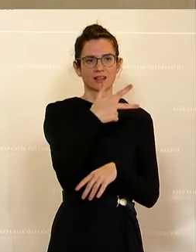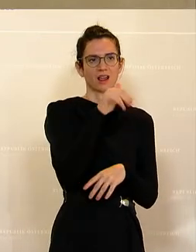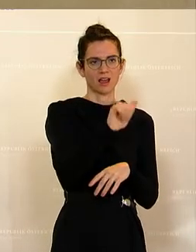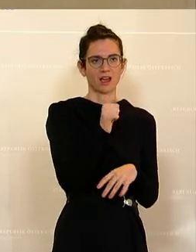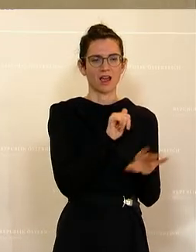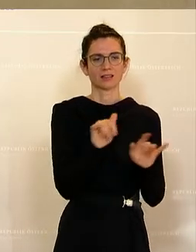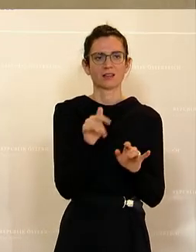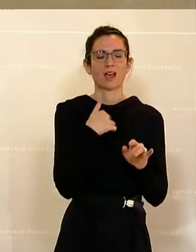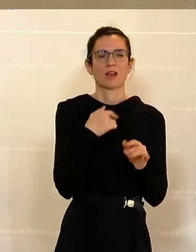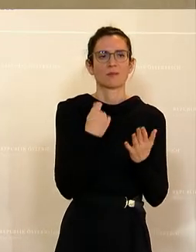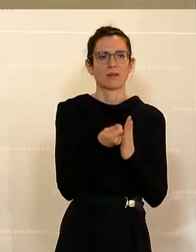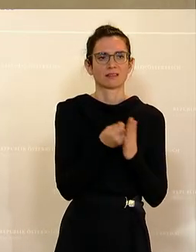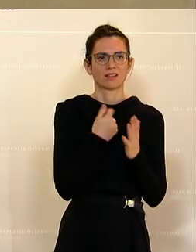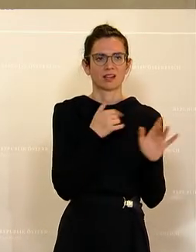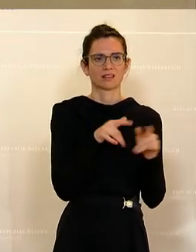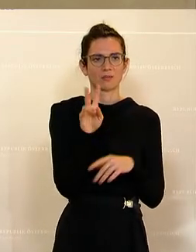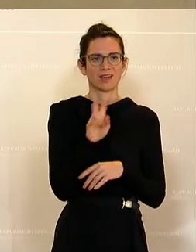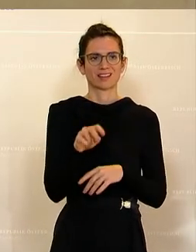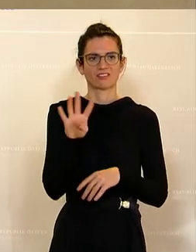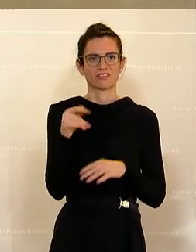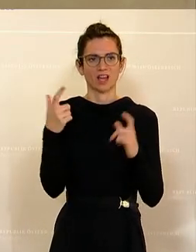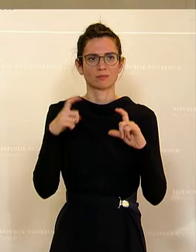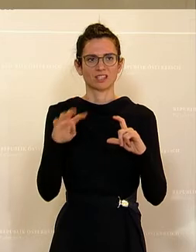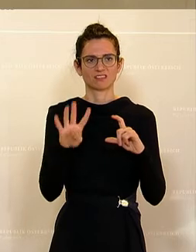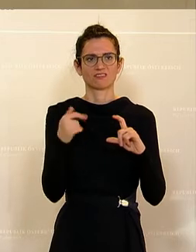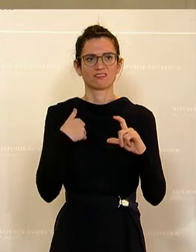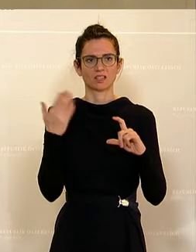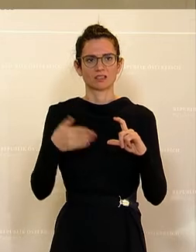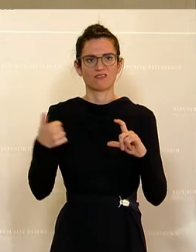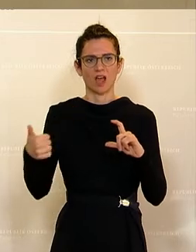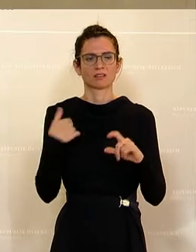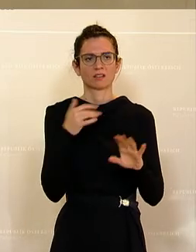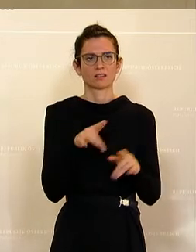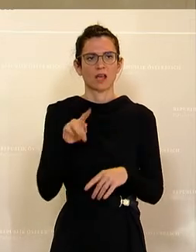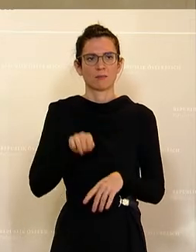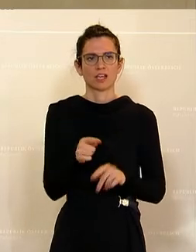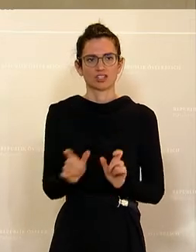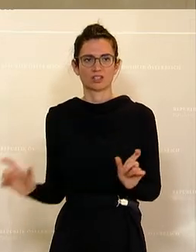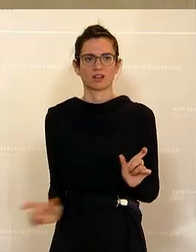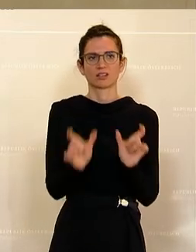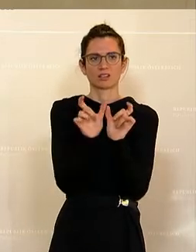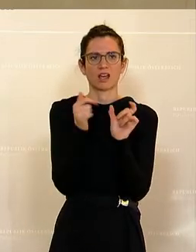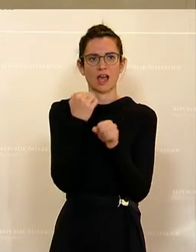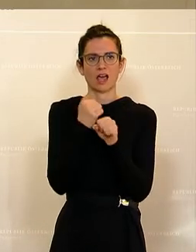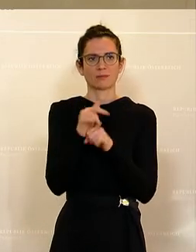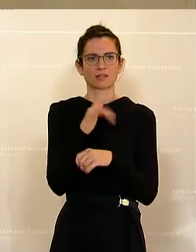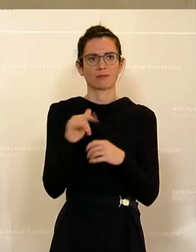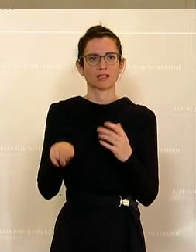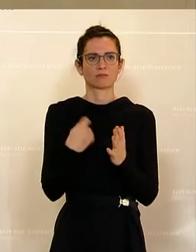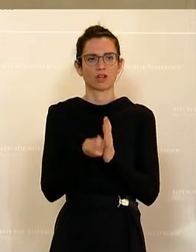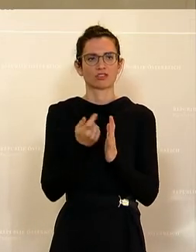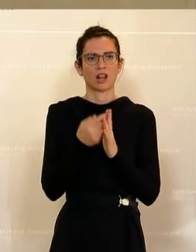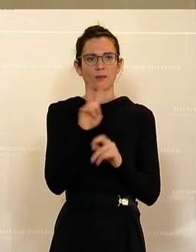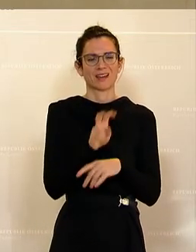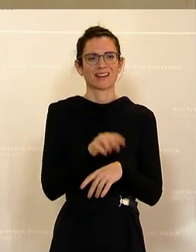der Wortfolge Beiträge gemäß § 4 Absatz 4 Ziffer 1 ein Beistrich sowie die Wortfolge des Arbeitsplatzpauschales gemäß §